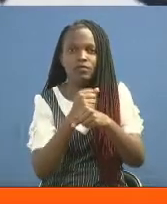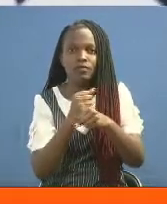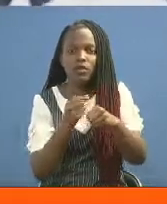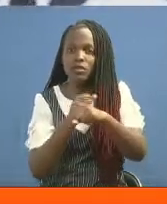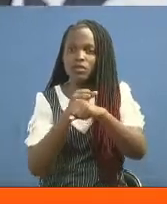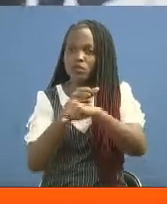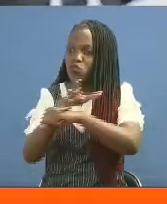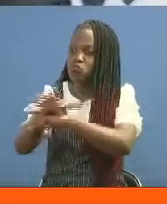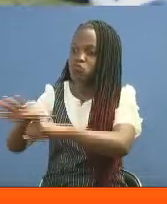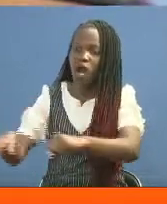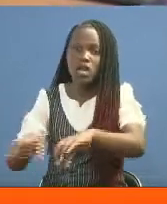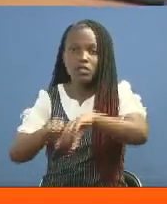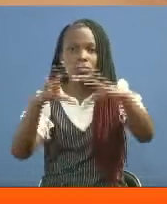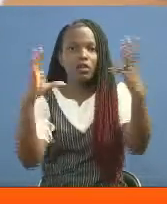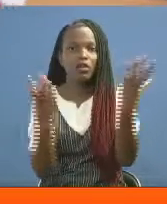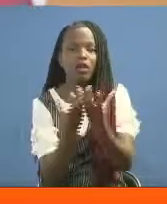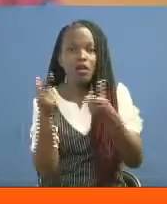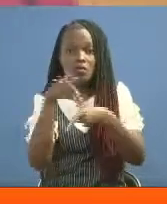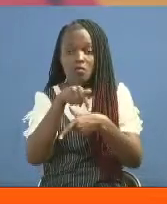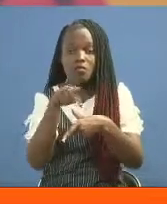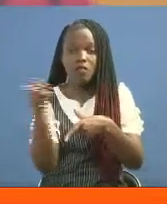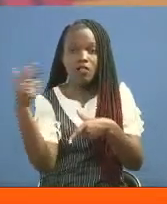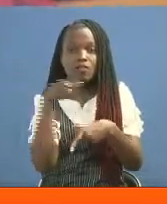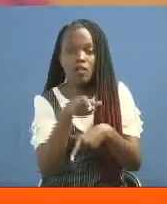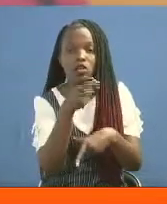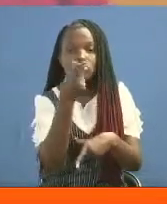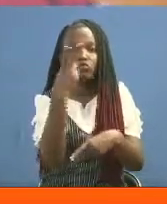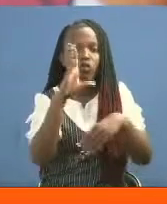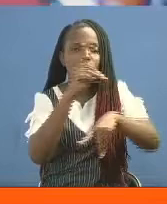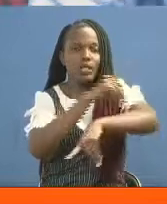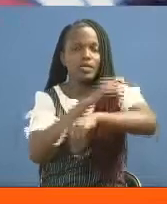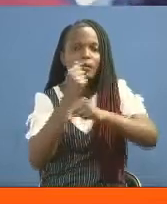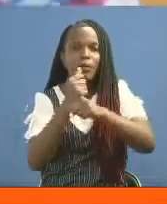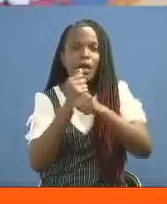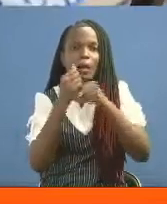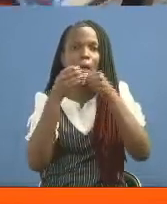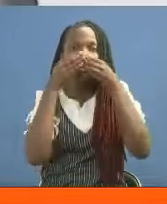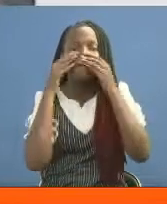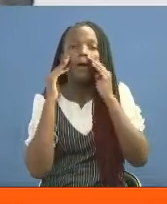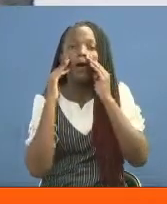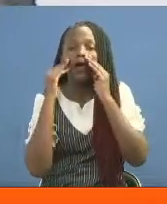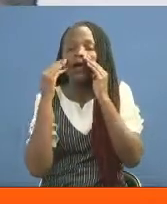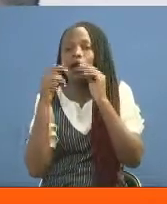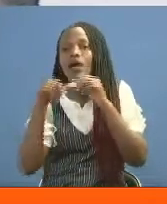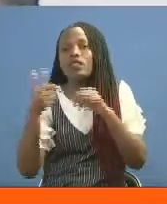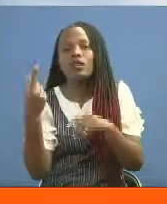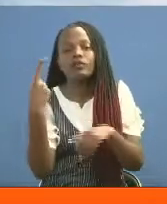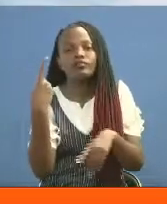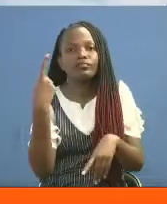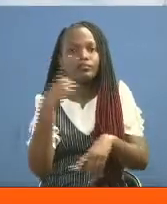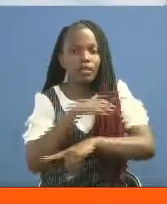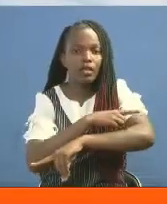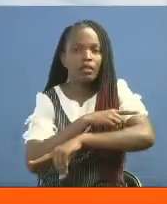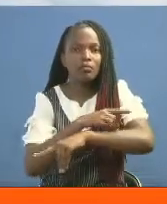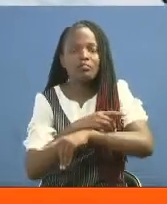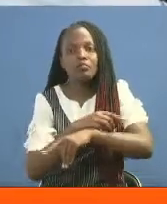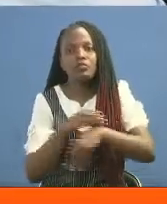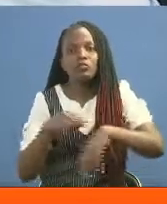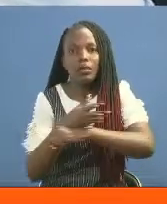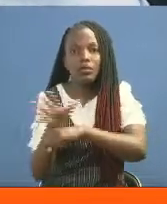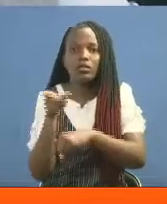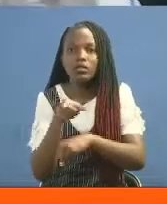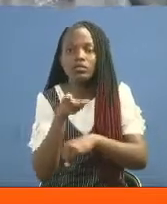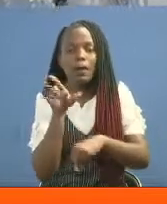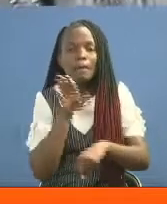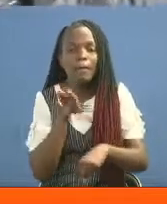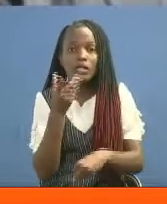community, maybe we say we come here, for two days we make the masks, another one day we supply the masks. Akina mama hawa